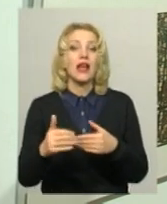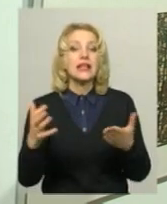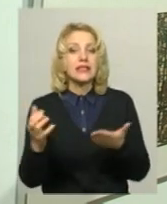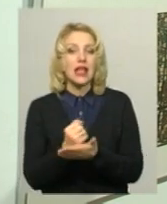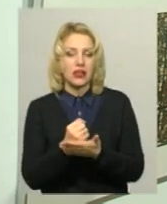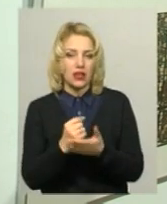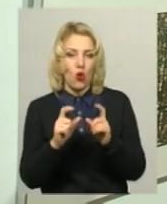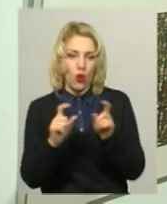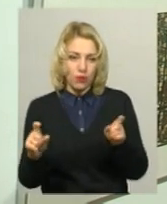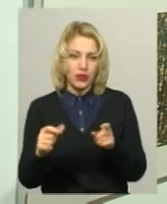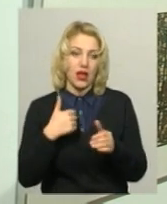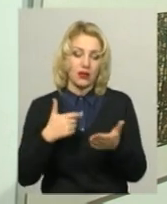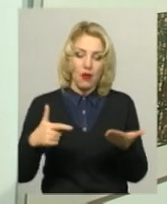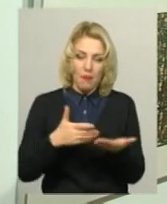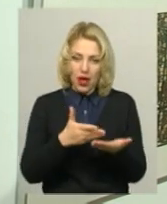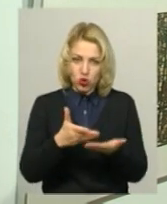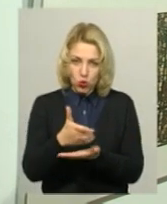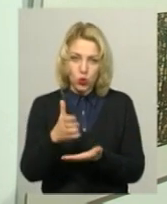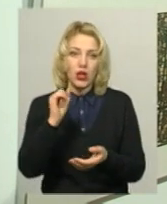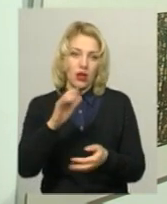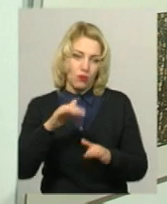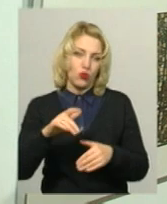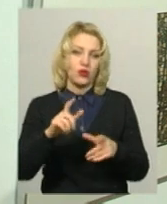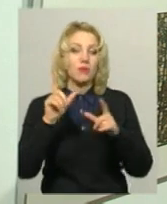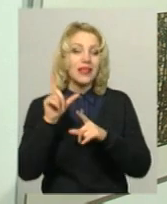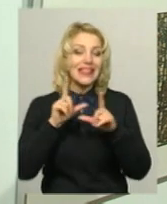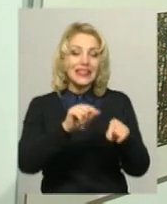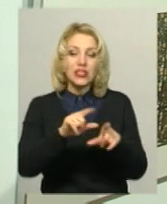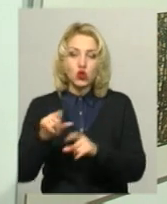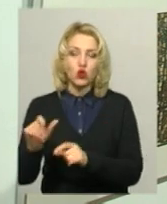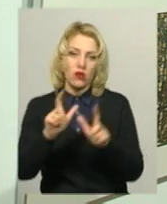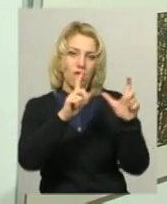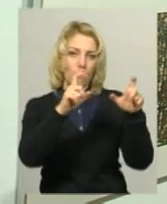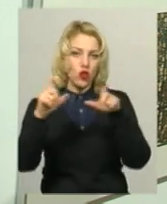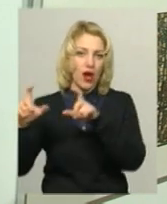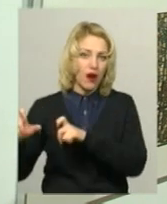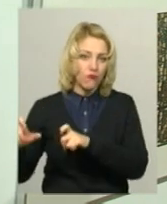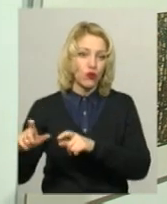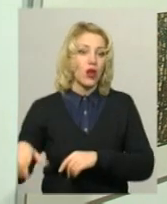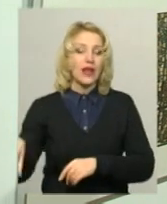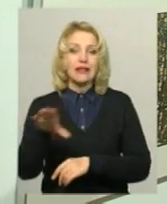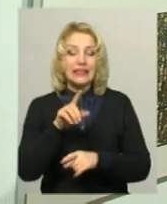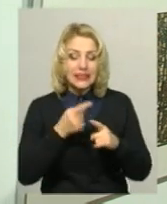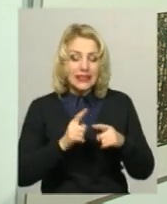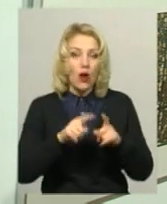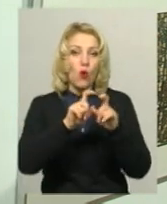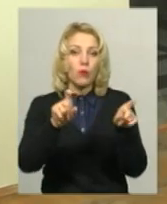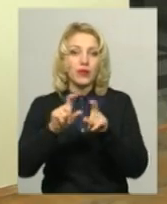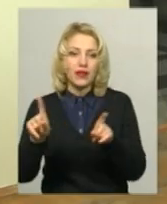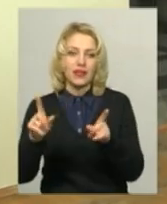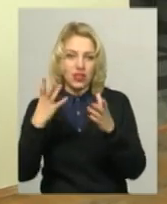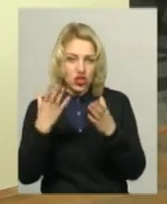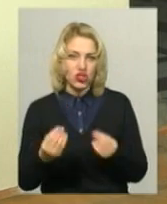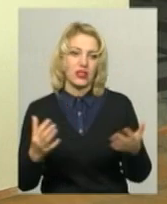мапу, прокладаю маршрути і їжджу, фотографую. Те, що вдалося, ті об'єкти, які ще збережені.